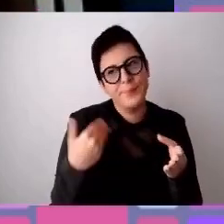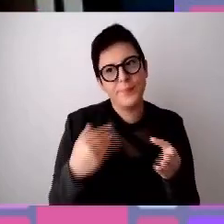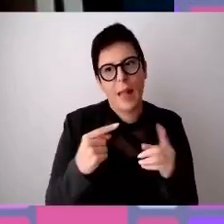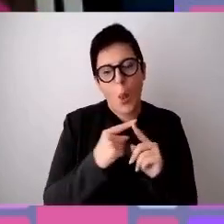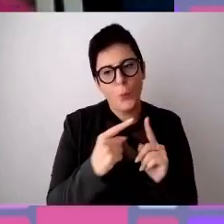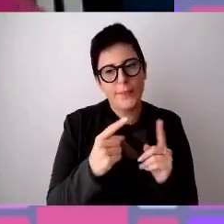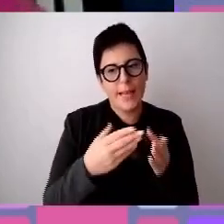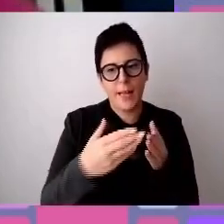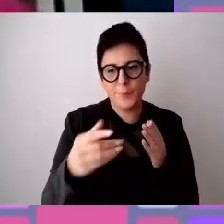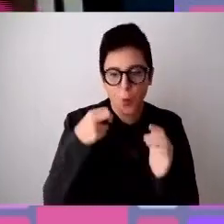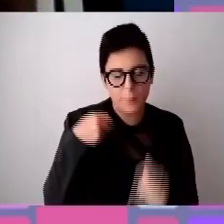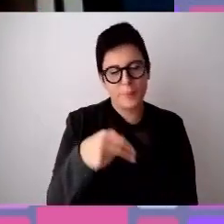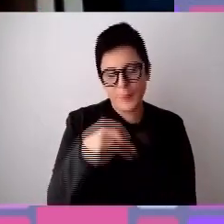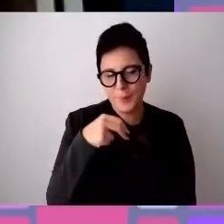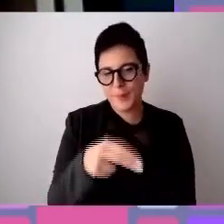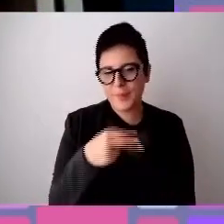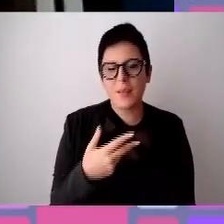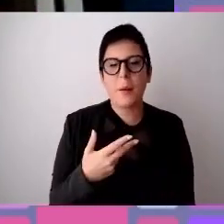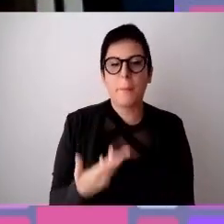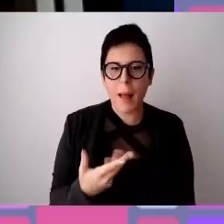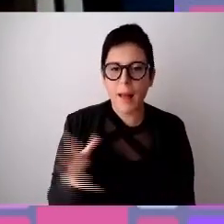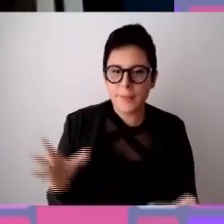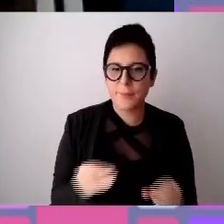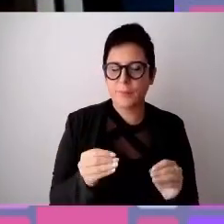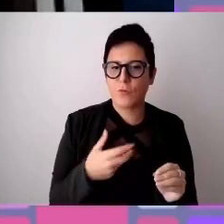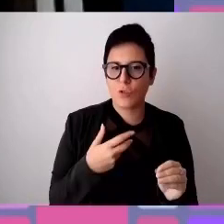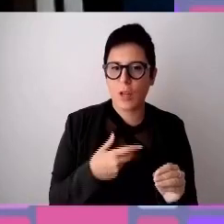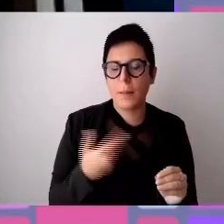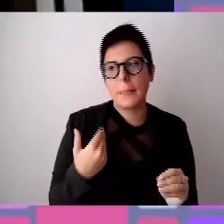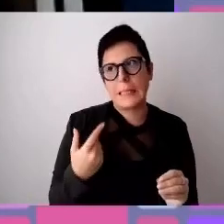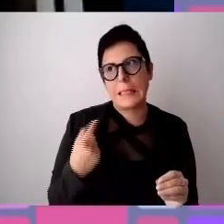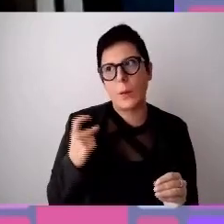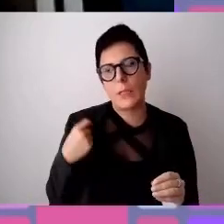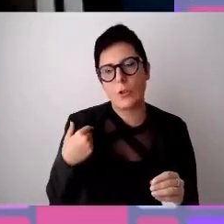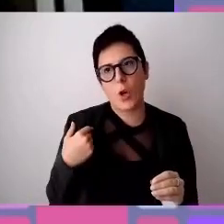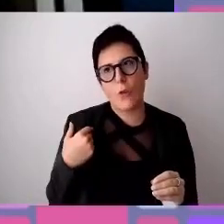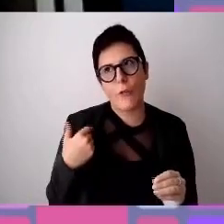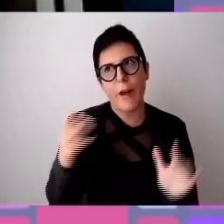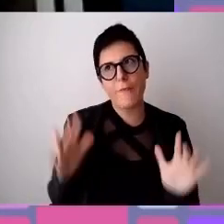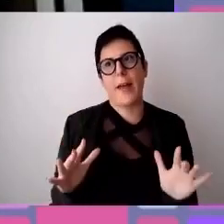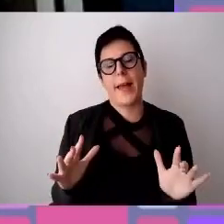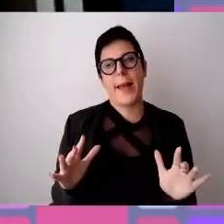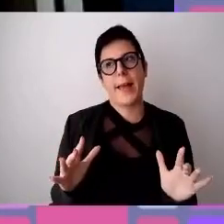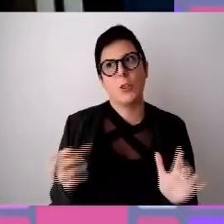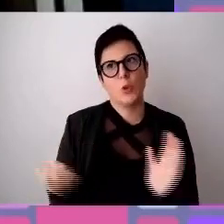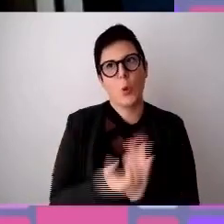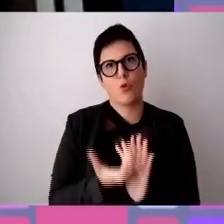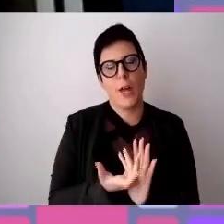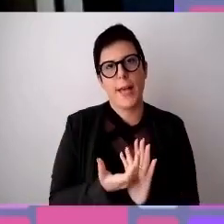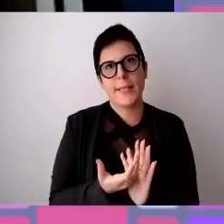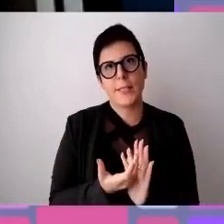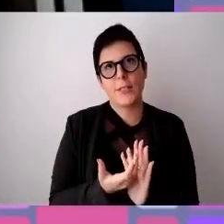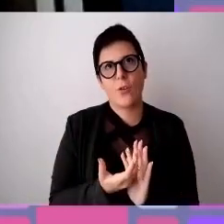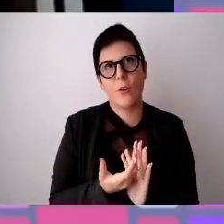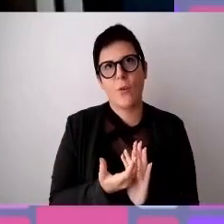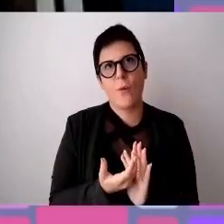un cambiamento c'è, anche se la battuta del resto di qualche giorno fa innervosisce molto, devo dire, da questo punto di vista, perché